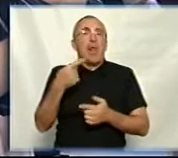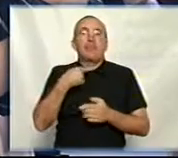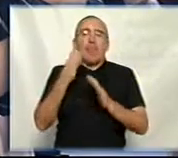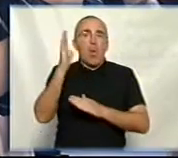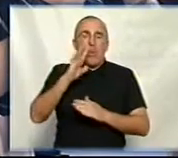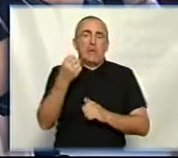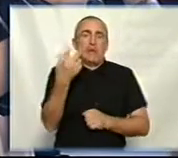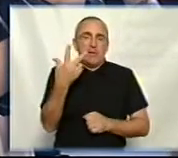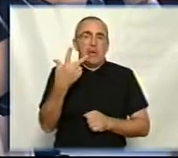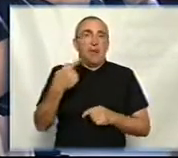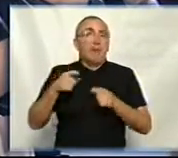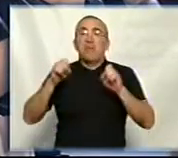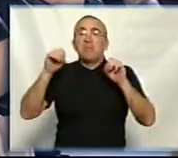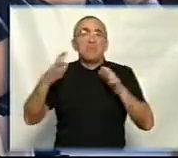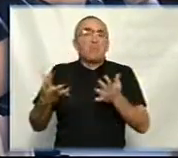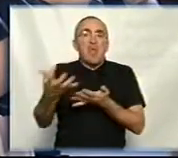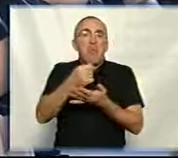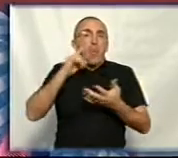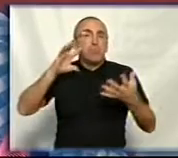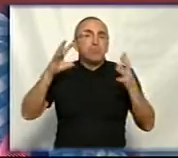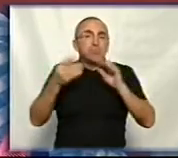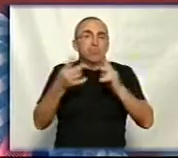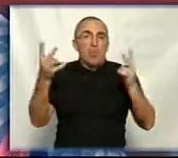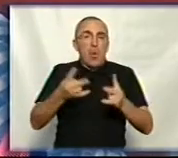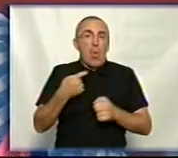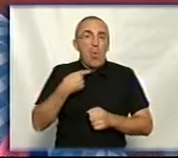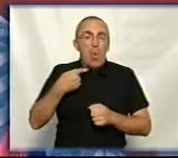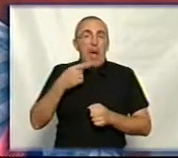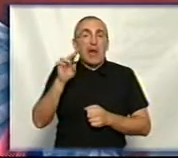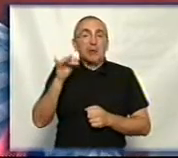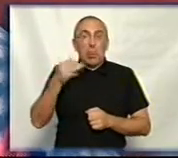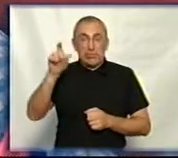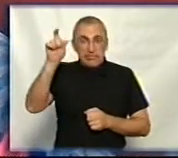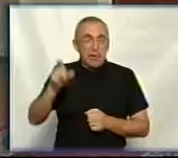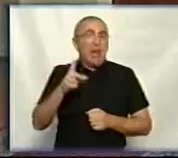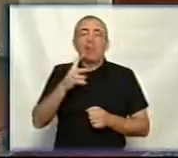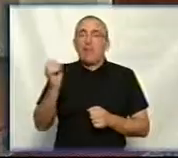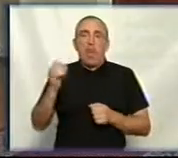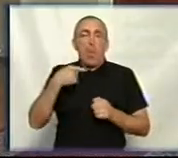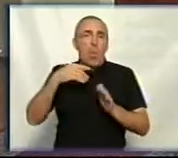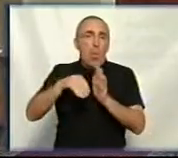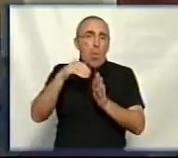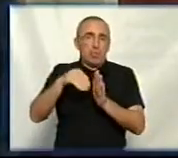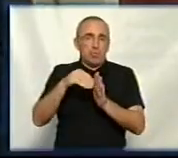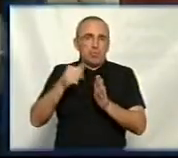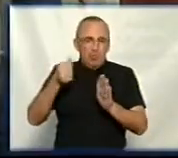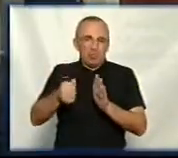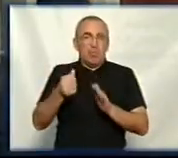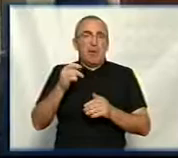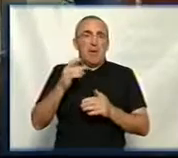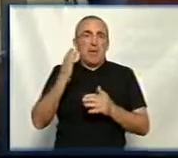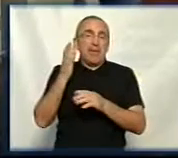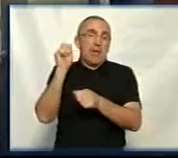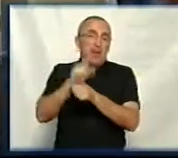Таке рішення не набрало необхідної кількості голосів. Депутат Олег Краснокуцький каже, не голосував. Є розпорядження міського голови,